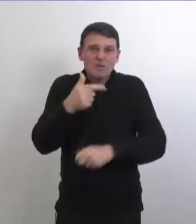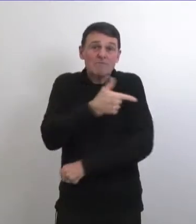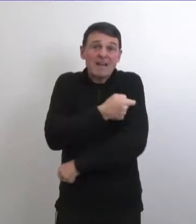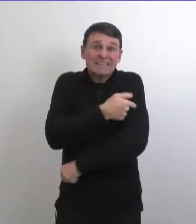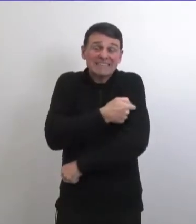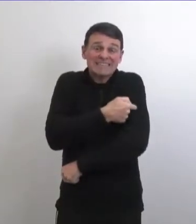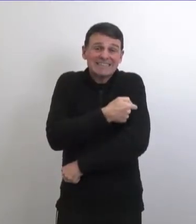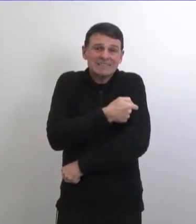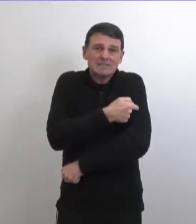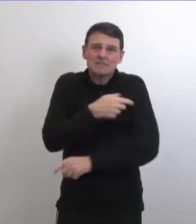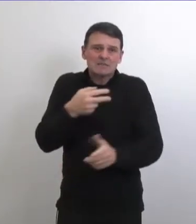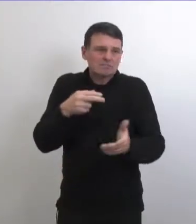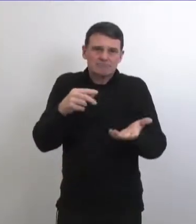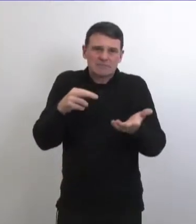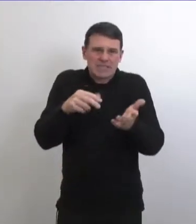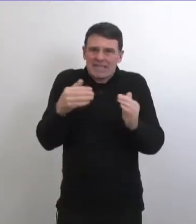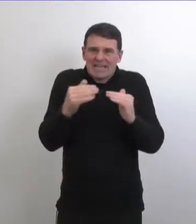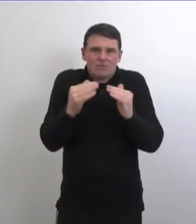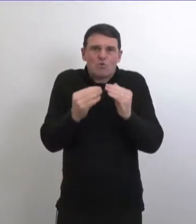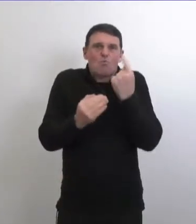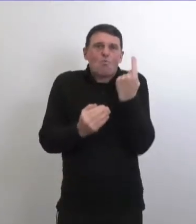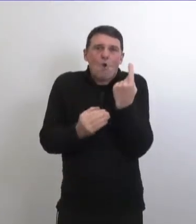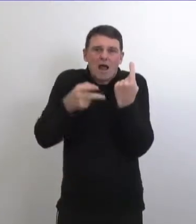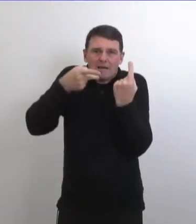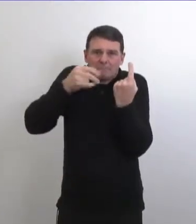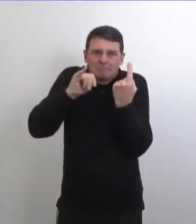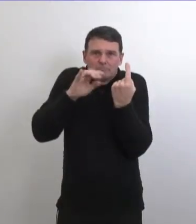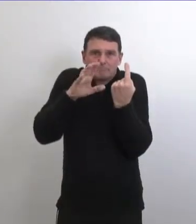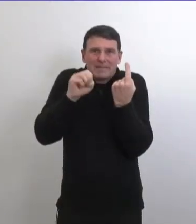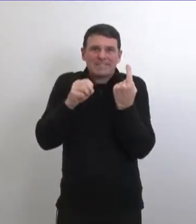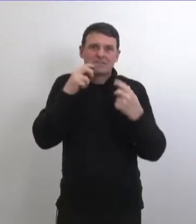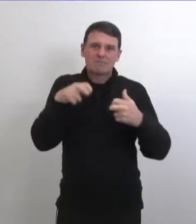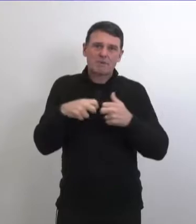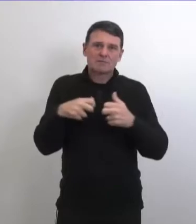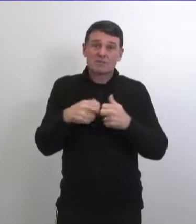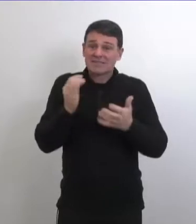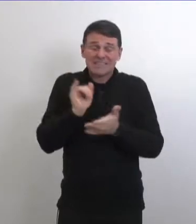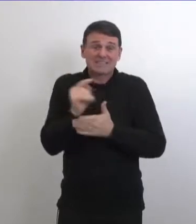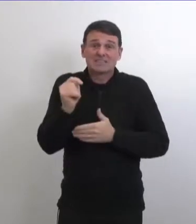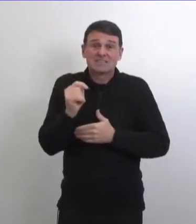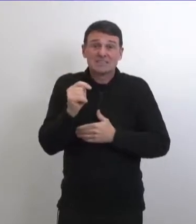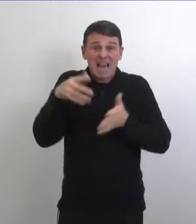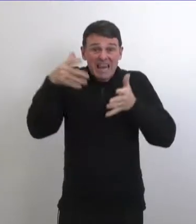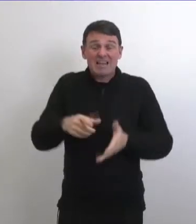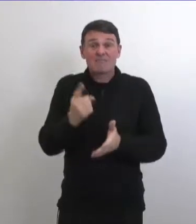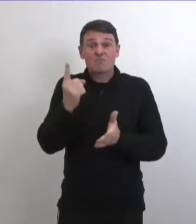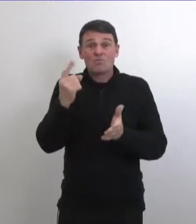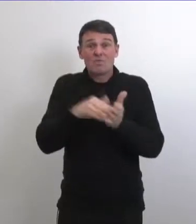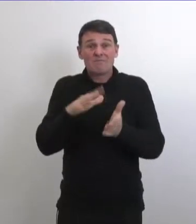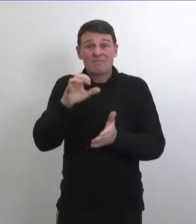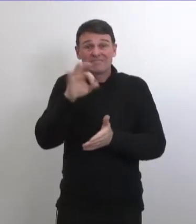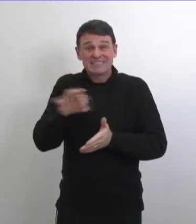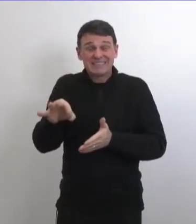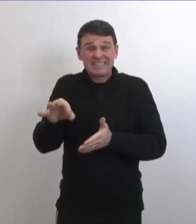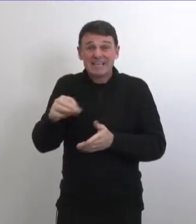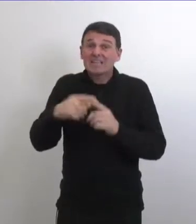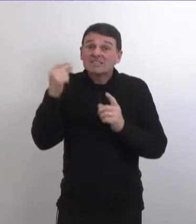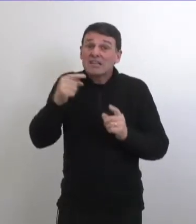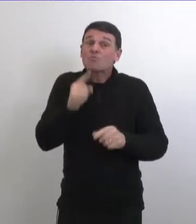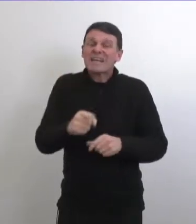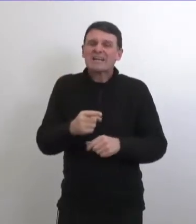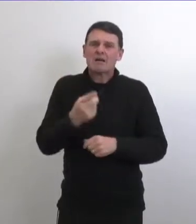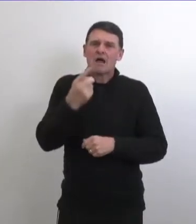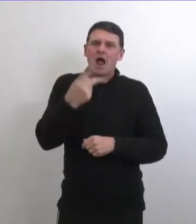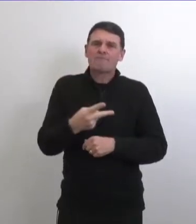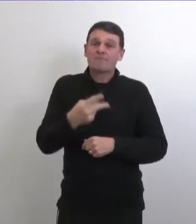morceau de ce puzzle en fait c'est seulement une seule dose du vaccin qui a été dispensé aujourd'hui parce qu'il faut deux doses nous